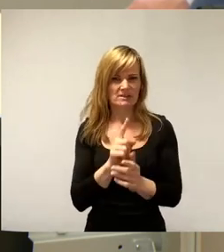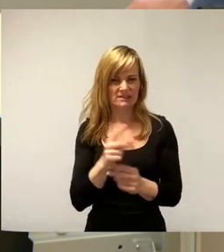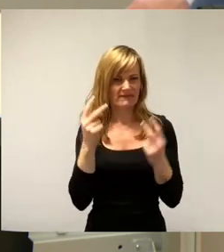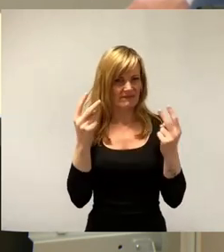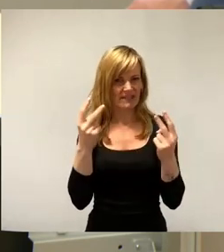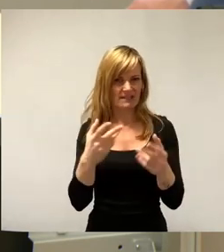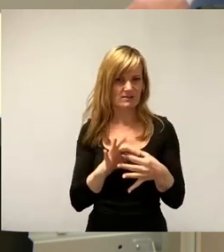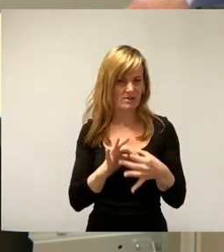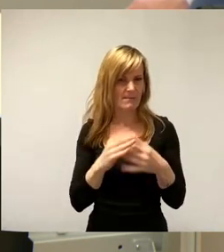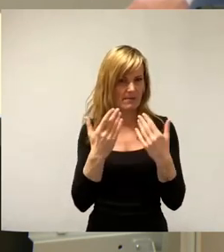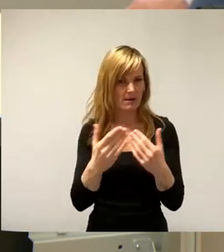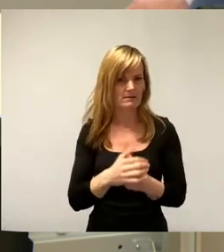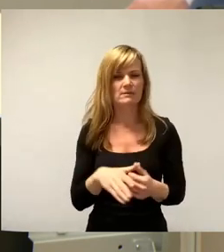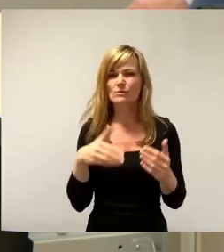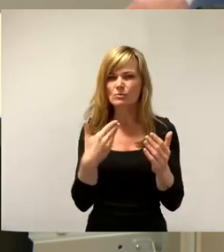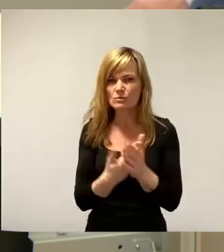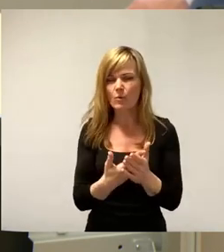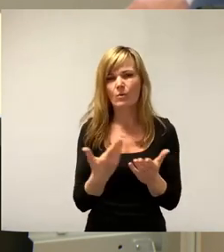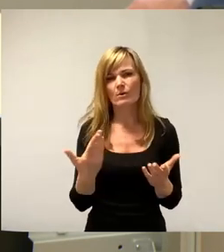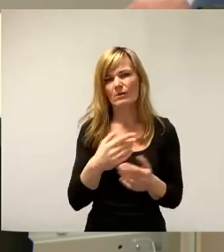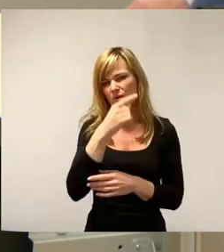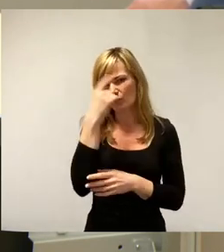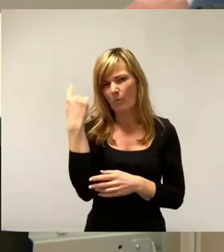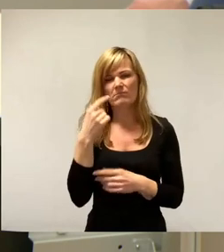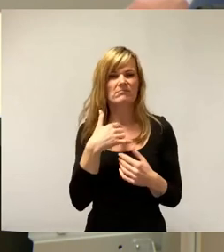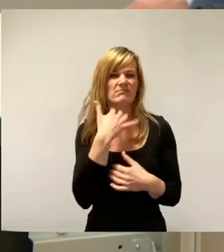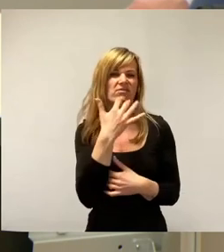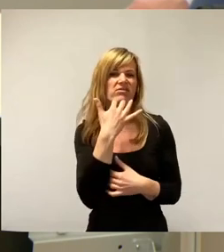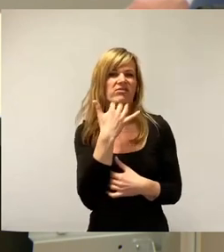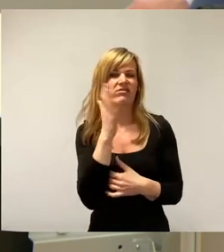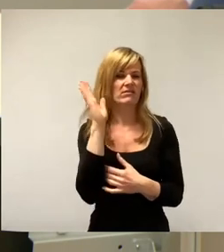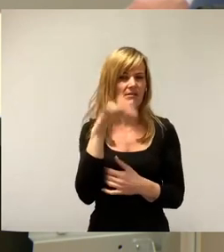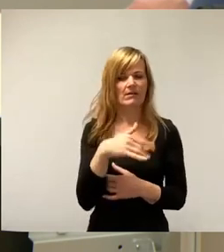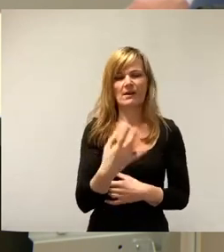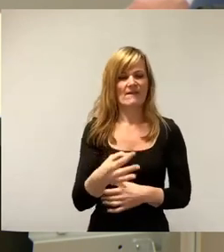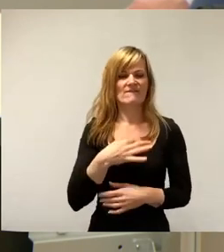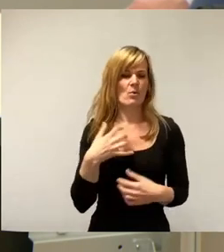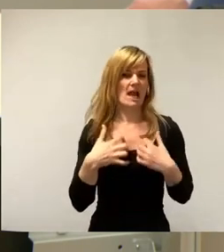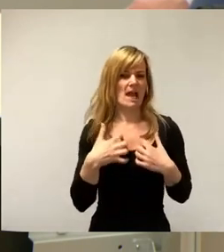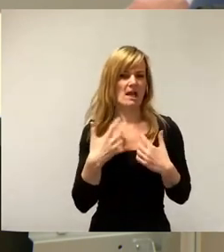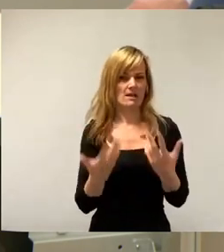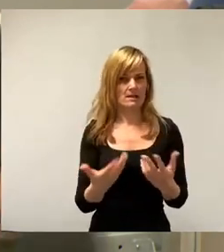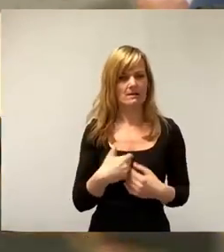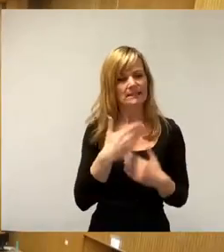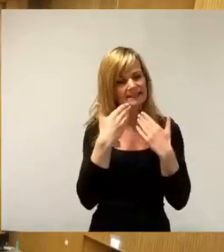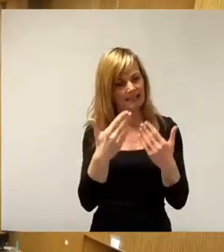Zusammenhang. Das ist so ein Dummdiedeldei, was Sie da immer erzählen. Und das hat mich so geärgert. Danke.